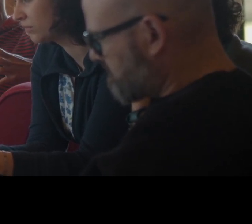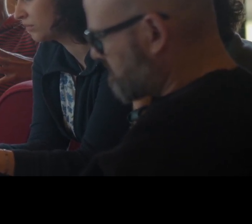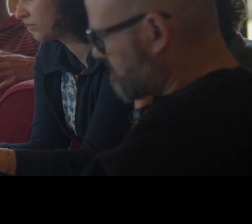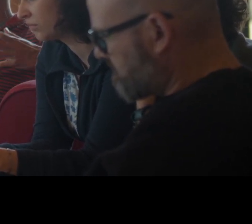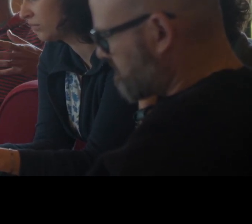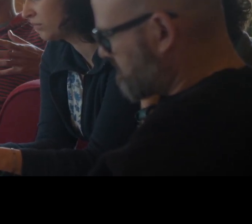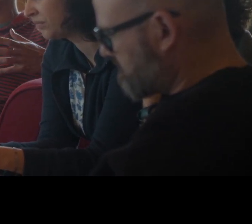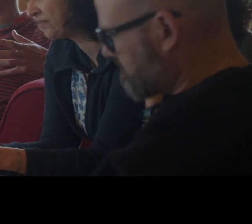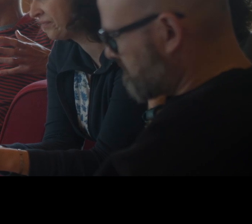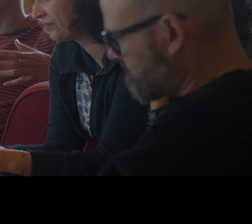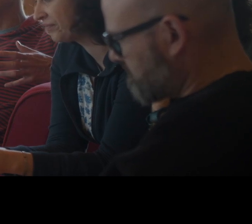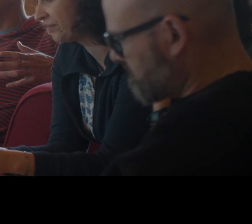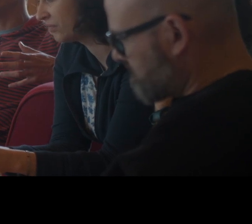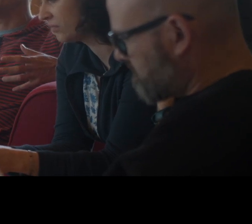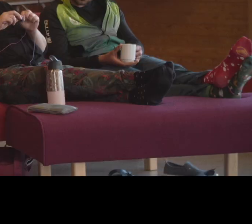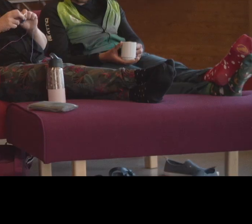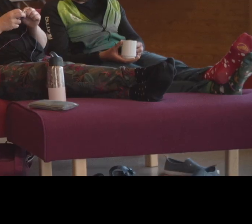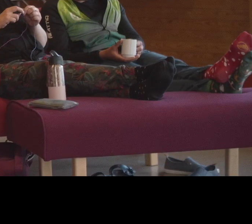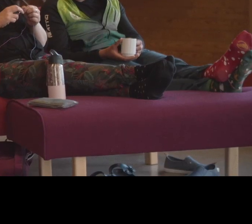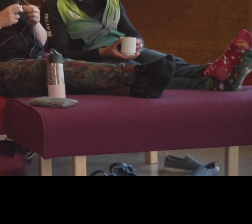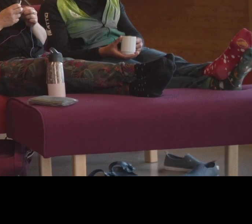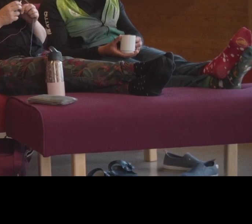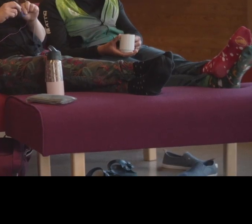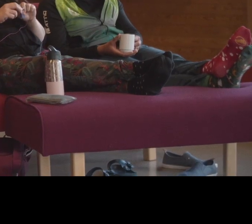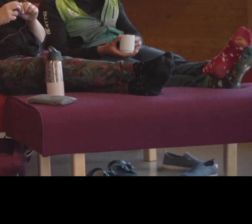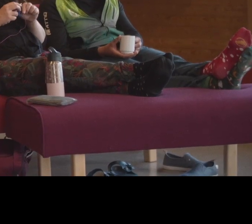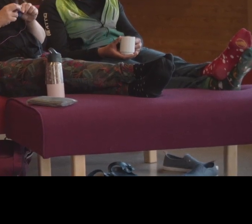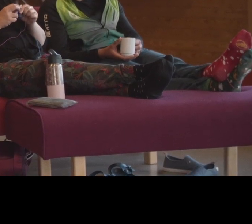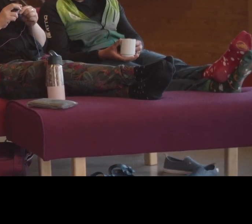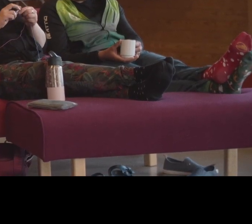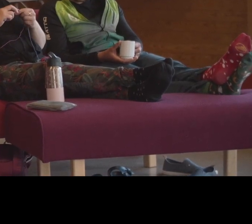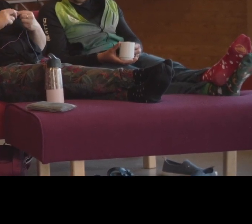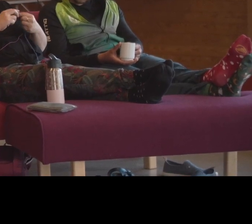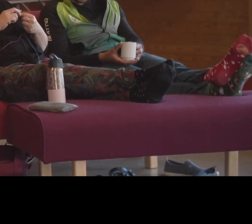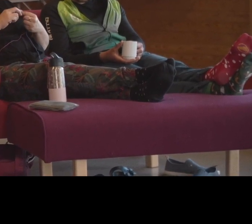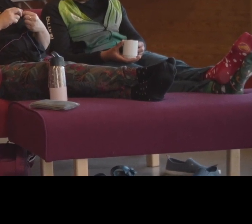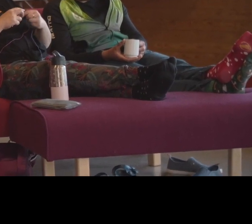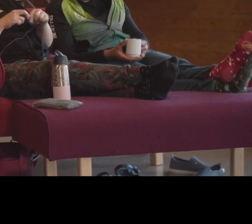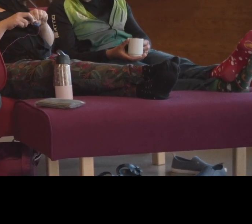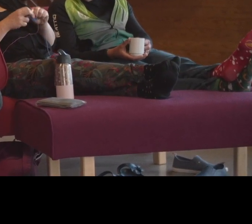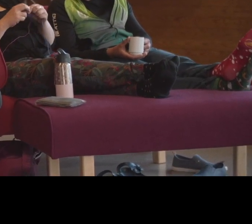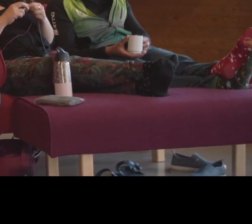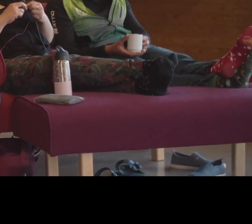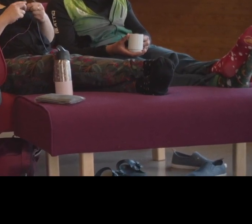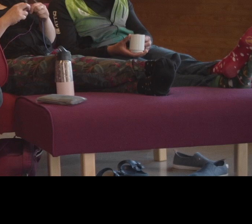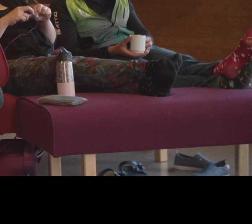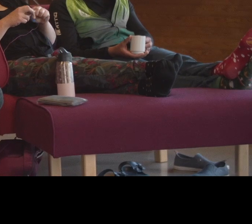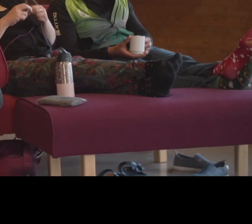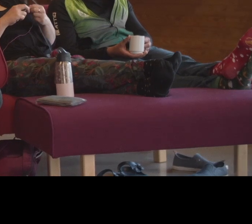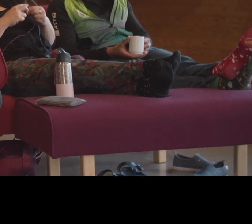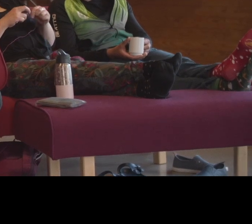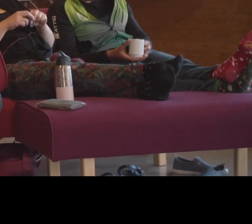to byłoby bardzo trudno być tutaj. To byłoby bardzo trudno pracować tutaj. To byłoby w bardzo różnym miejscu niż co jest dzisiaj.